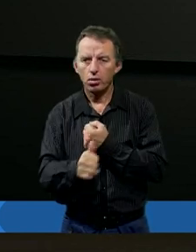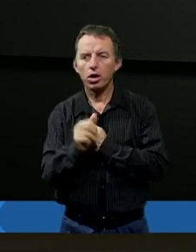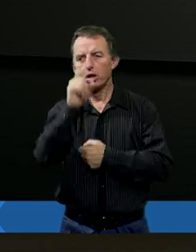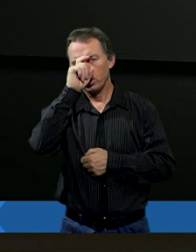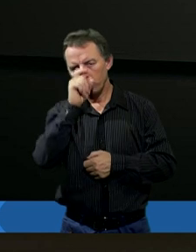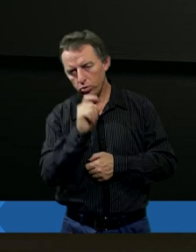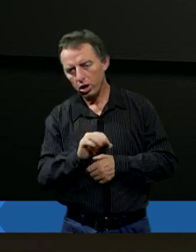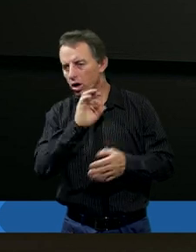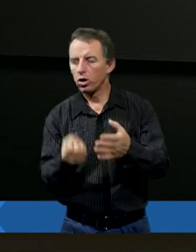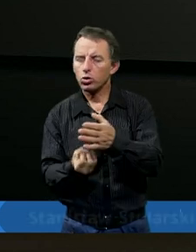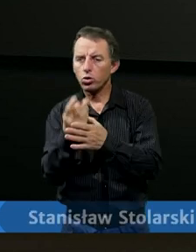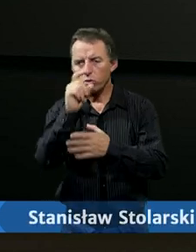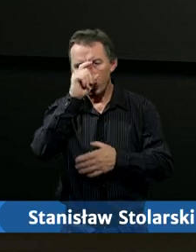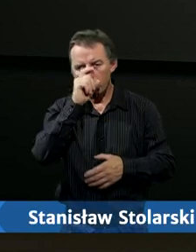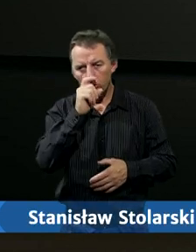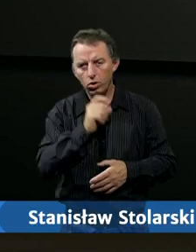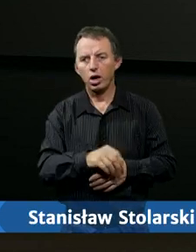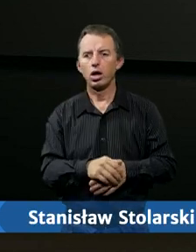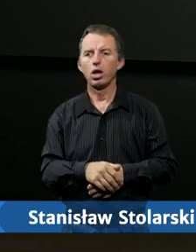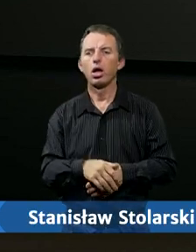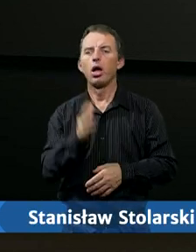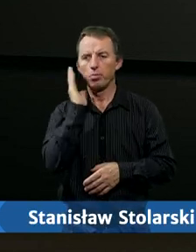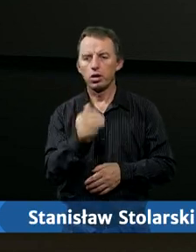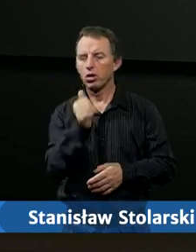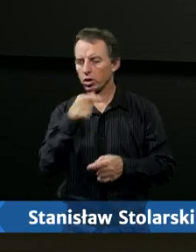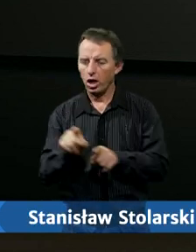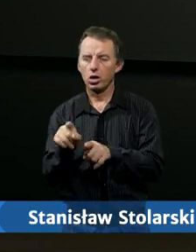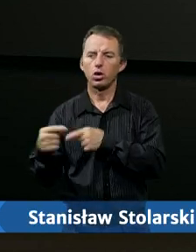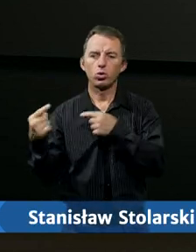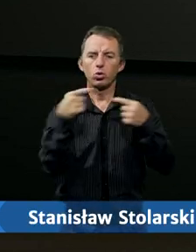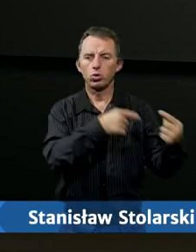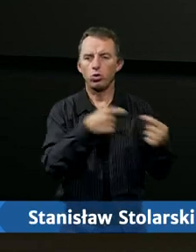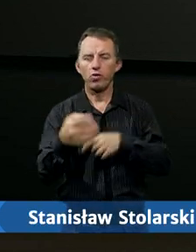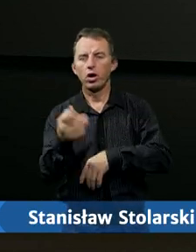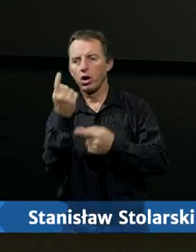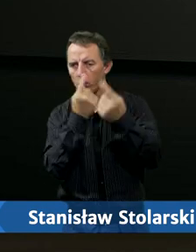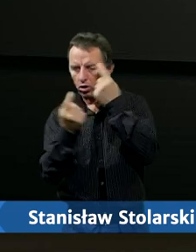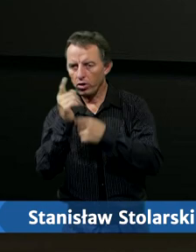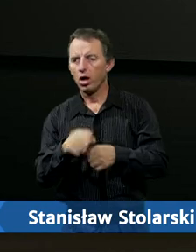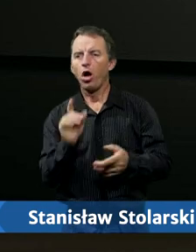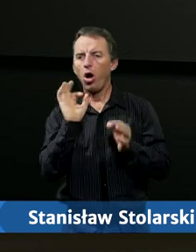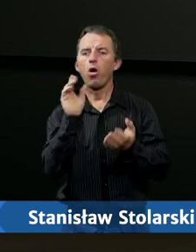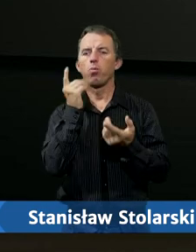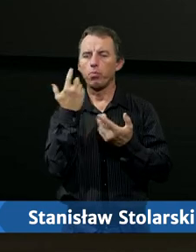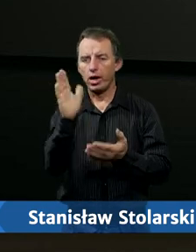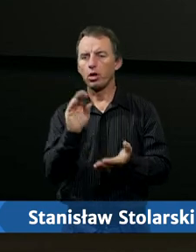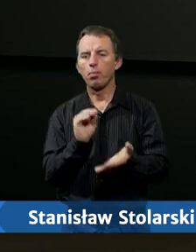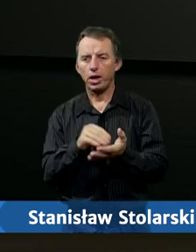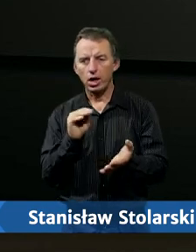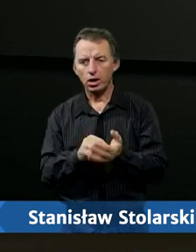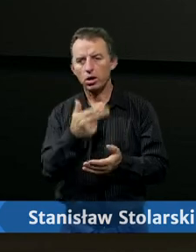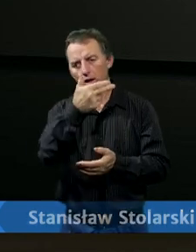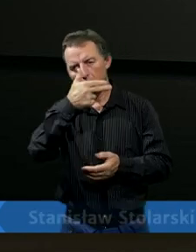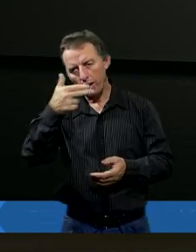zła, ani źródła zła. Będziemy też studiować i rozmawiać o bardzo praktycznym temacie